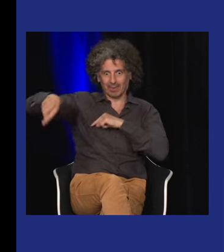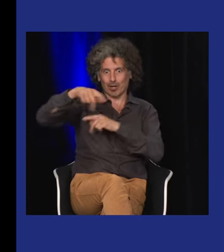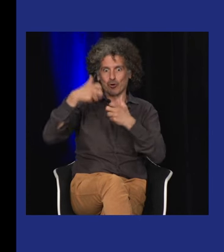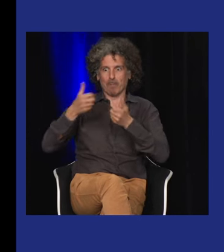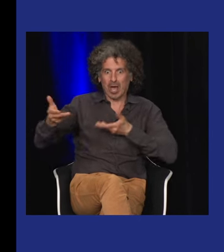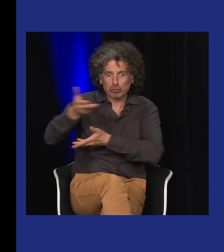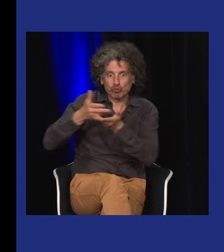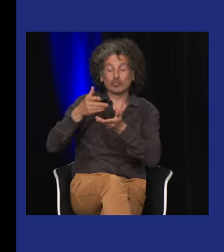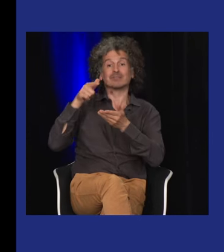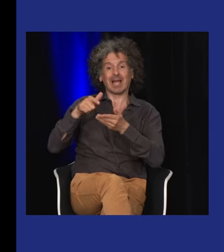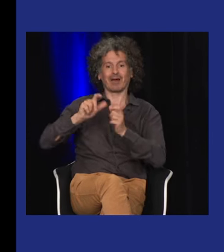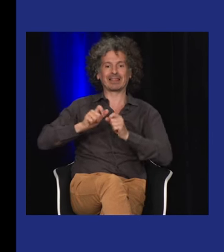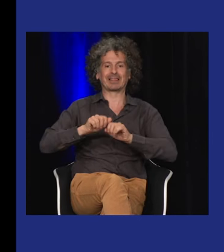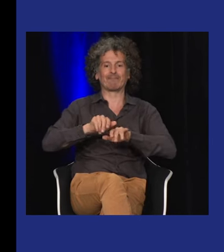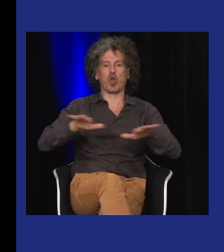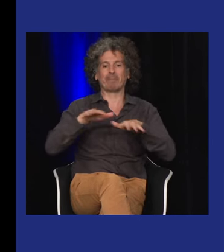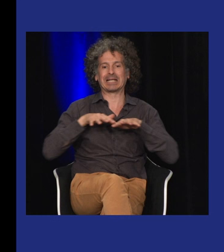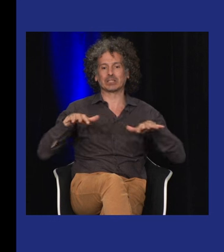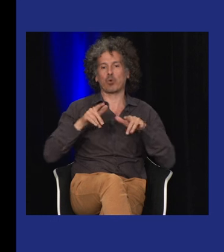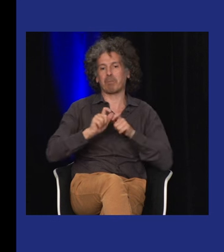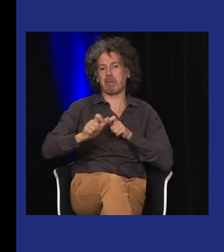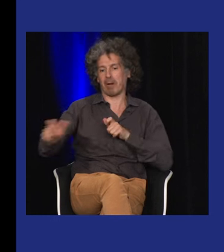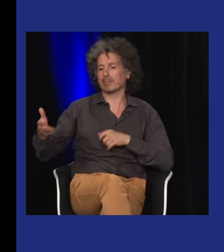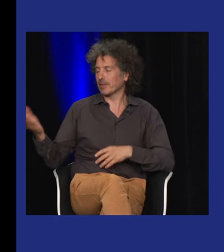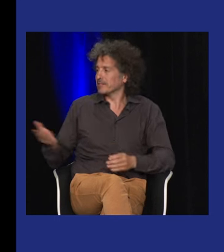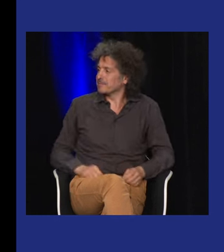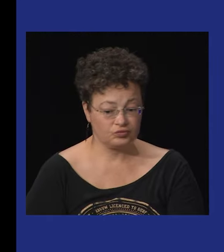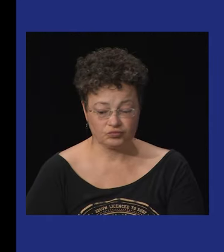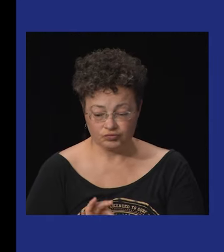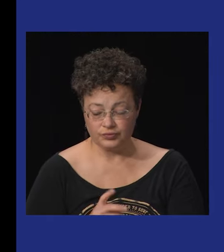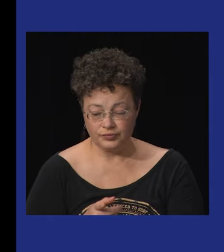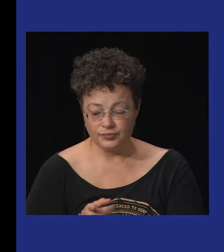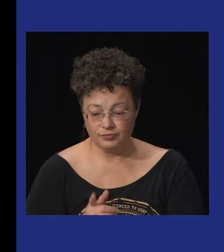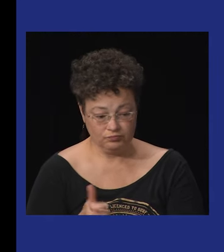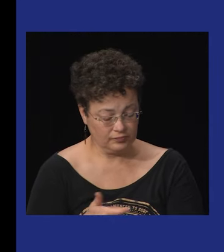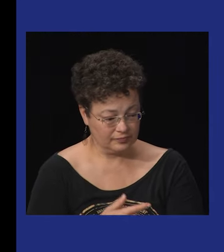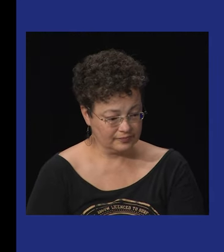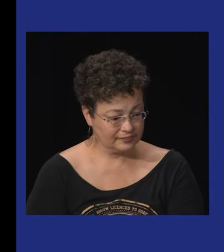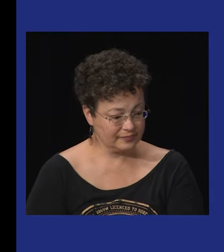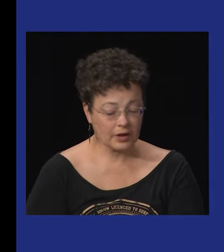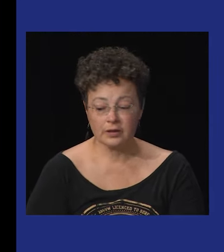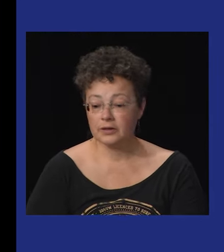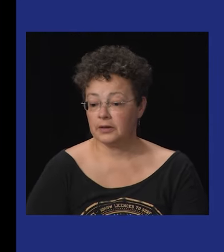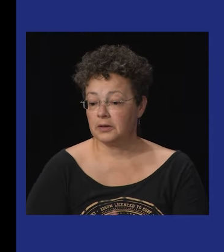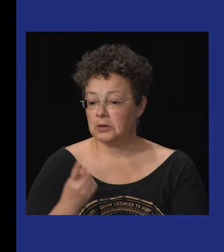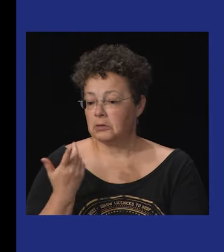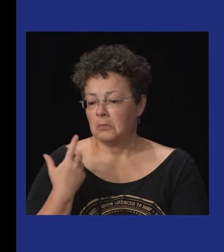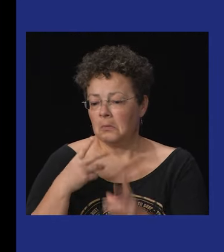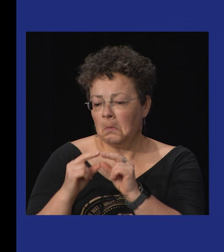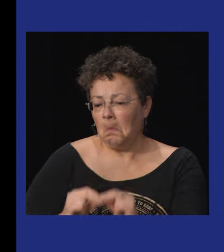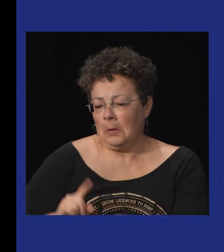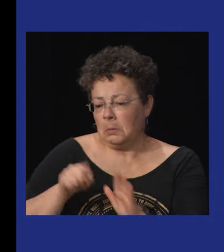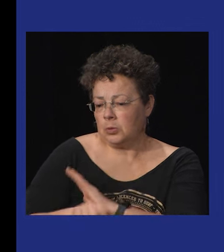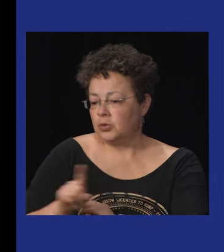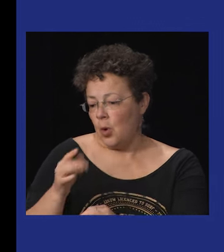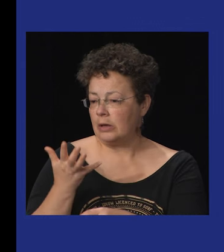important de faire un pont dans ces échanges et de développer un réseau voilà c'était un peu l'idée du defway c'est ce que je voulais rajouter